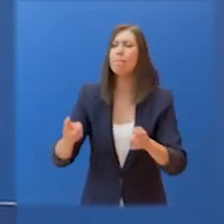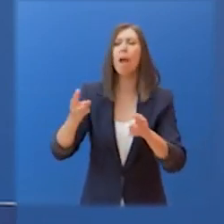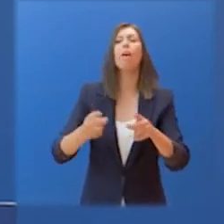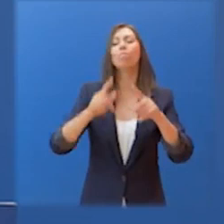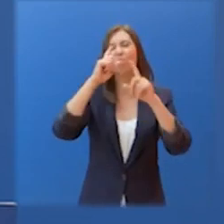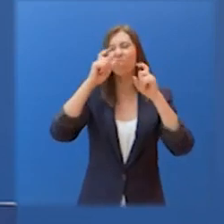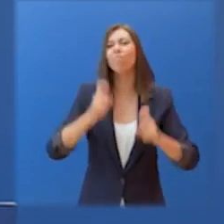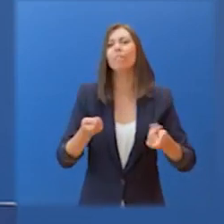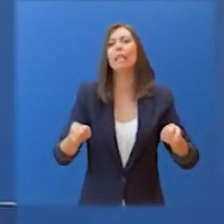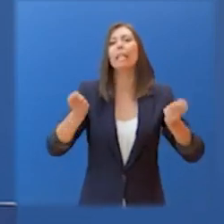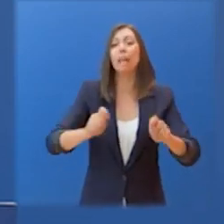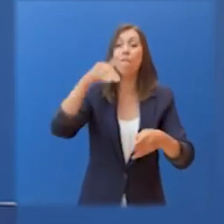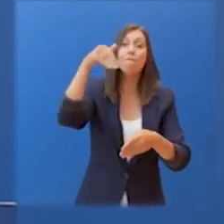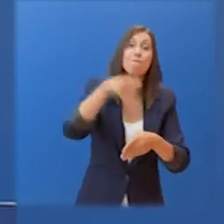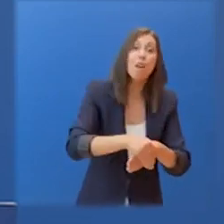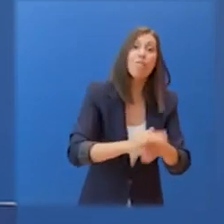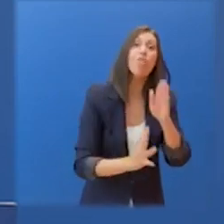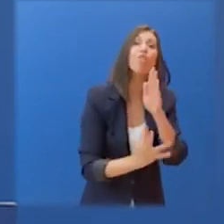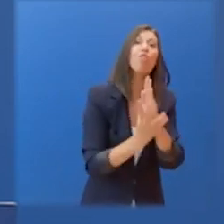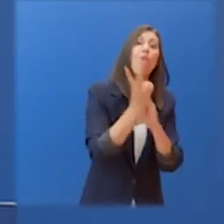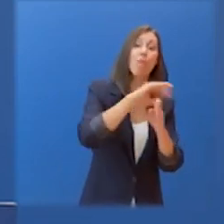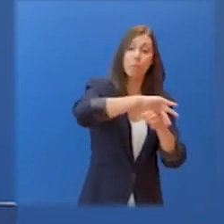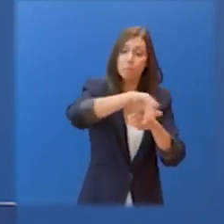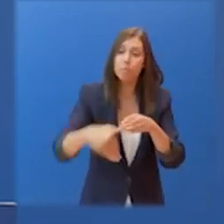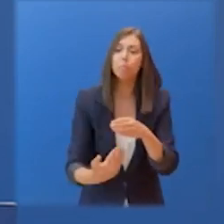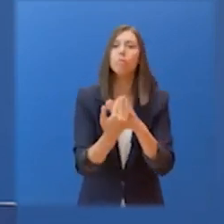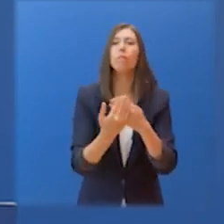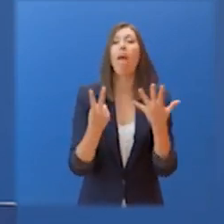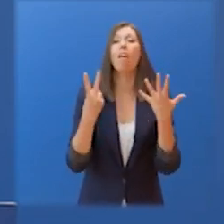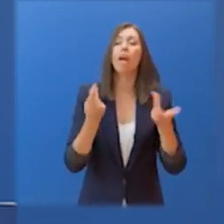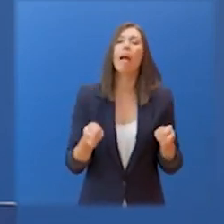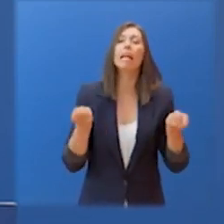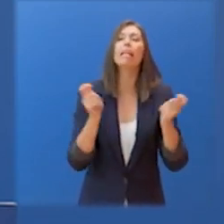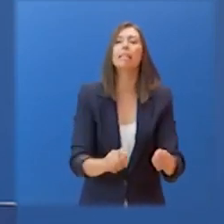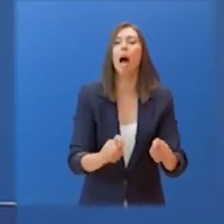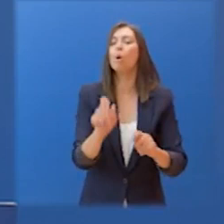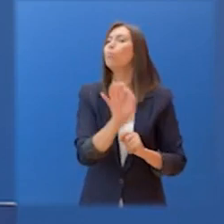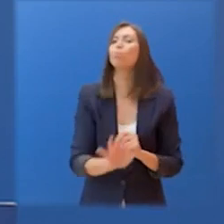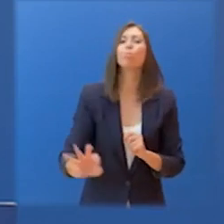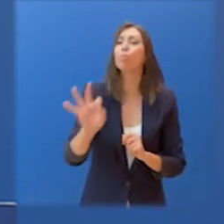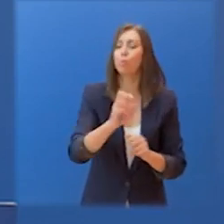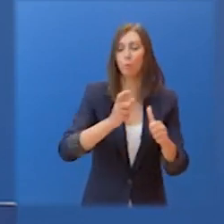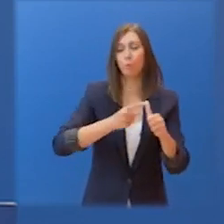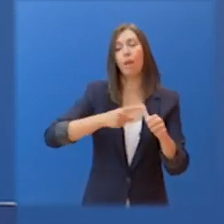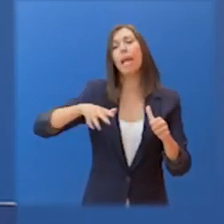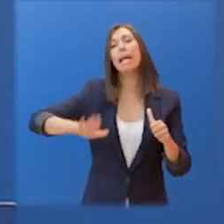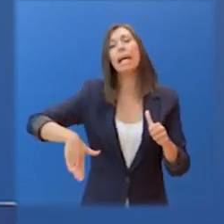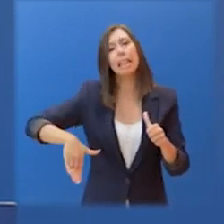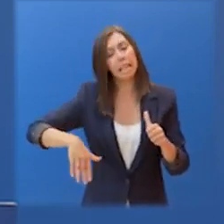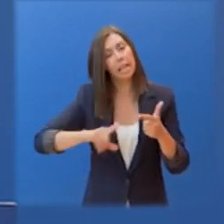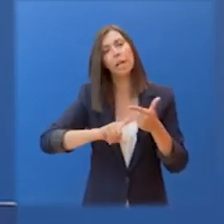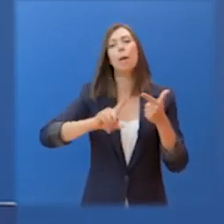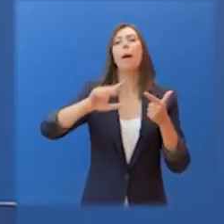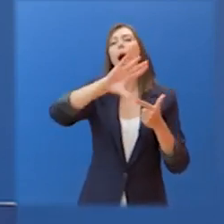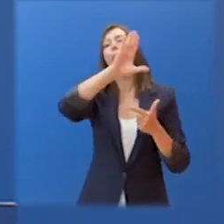μέχρι τις 7 το πρωί στις εξής περιοχές. Στις περιφέρειες Κρήτης, Ανατολικής